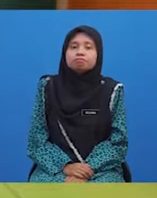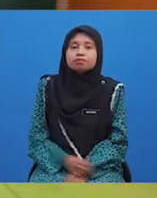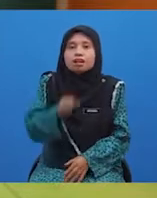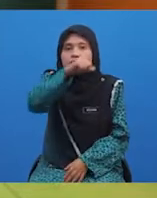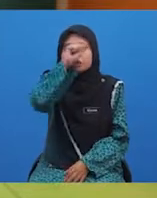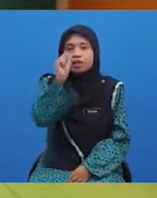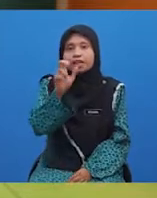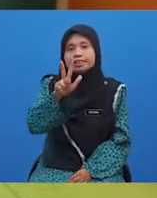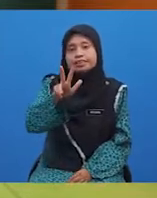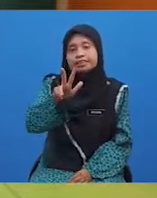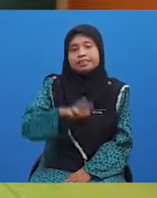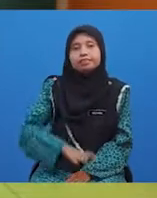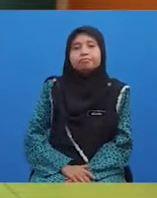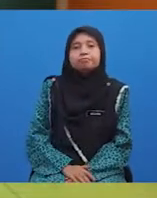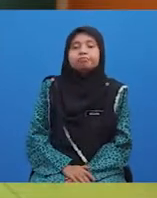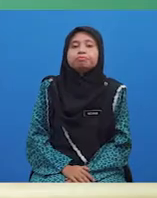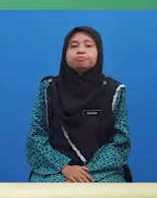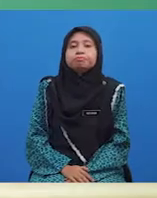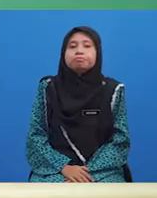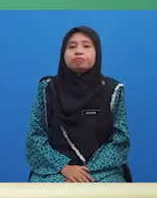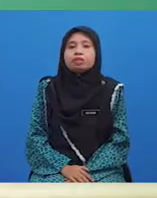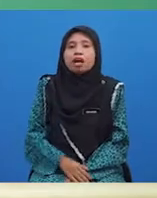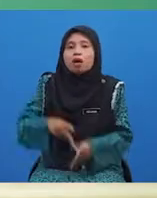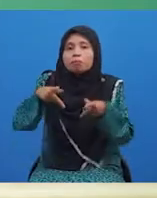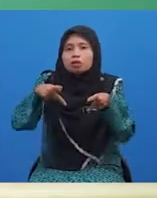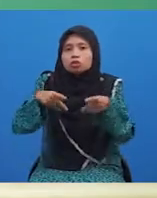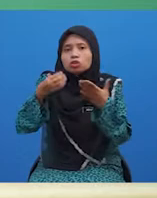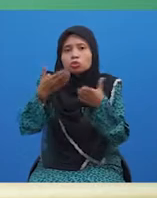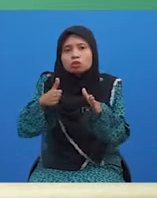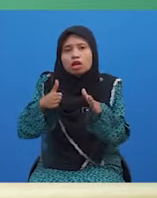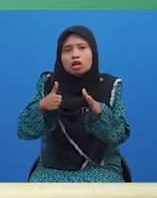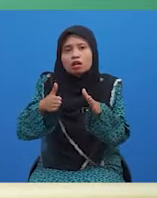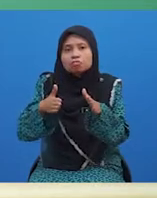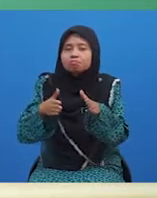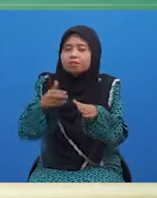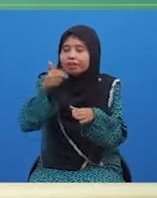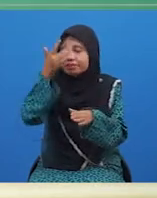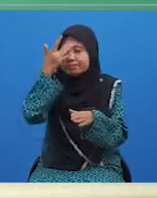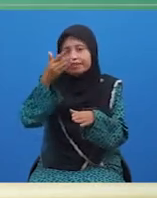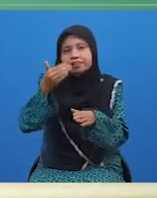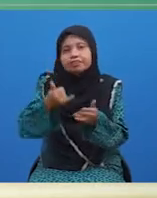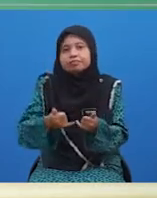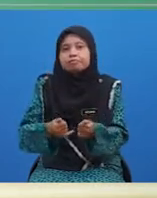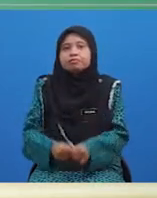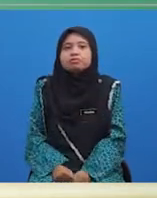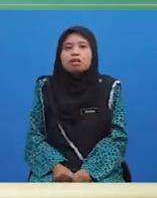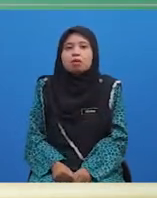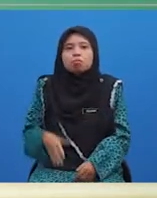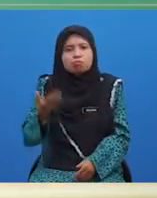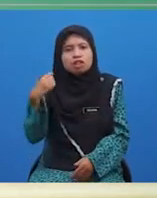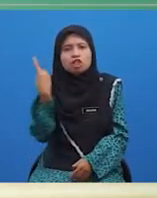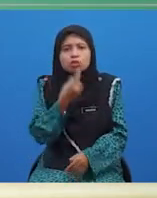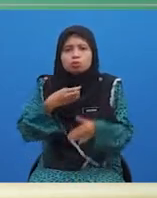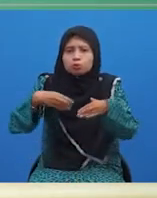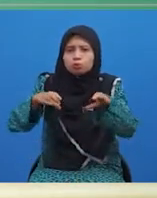Soalan tiga, soalan struktur. Pelajar sudah semakin mantap nampaknya. Jom kita